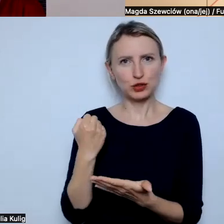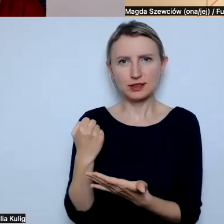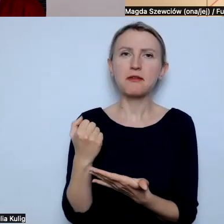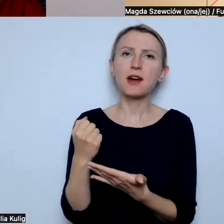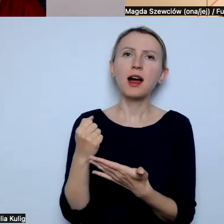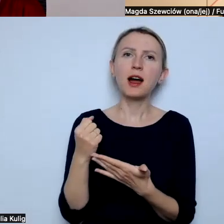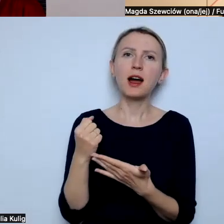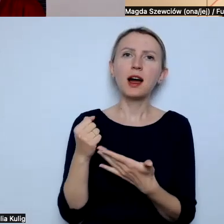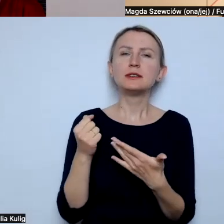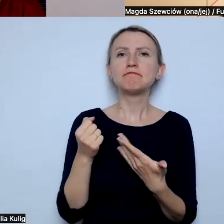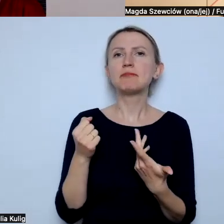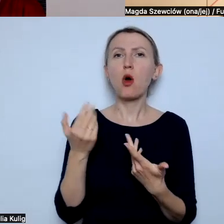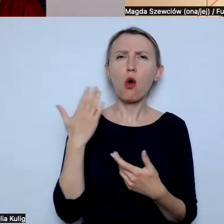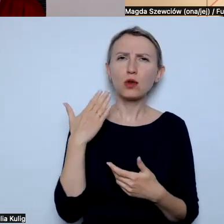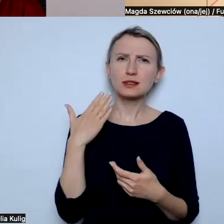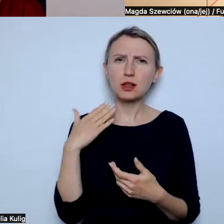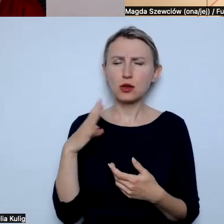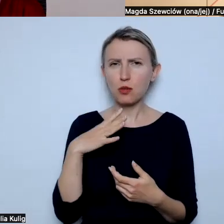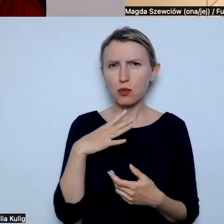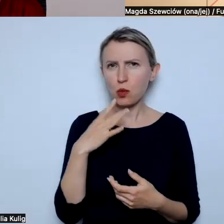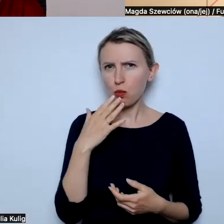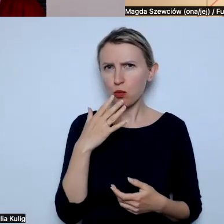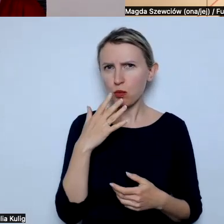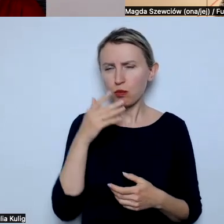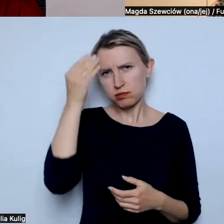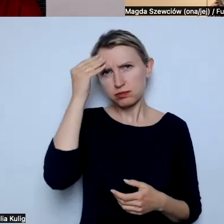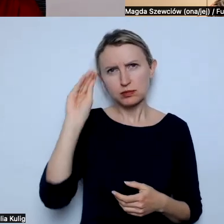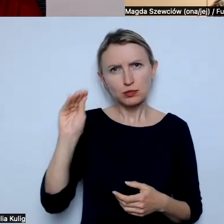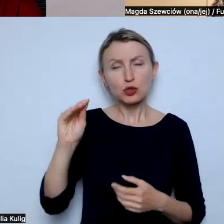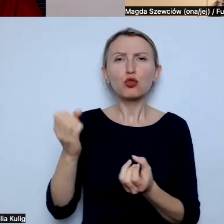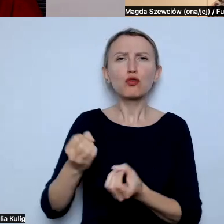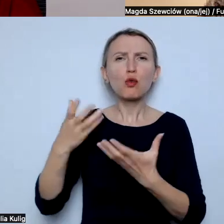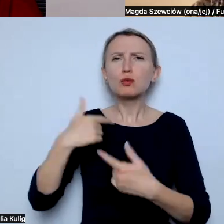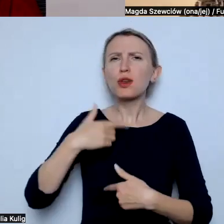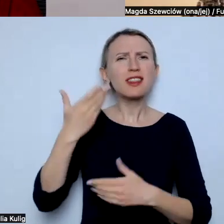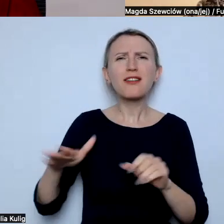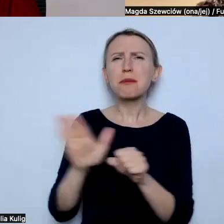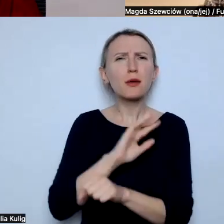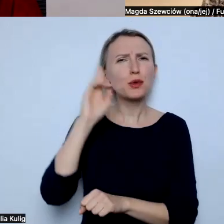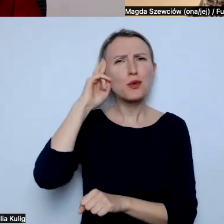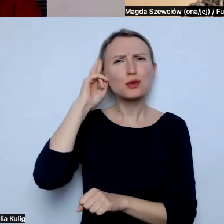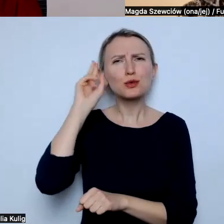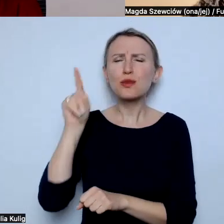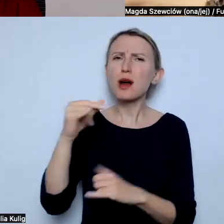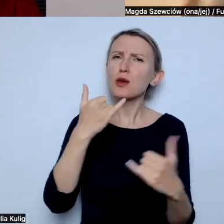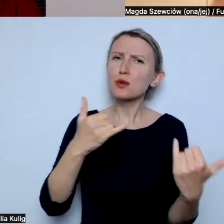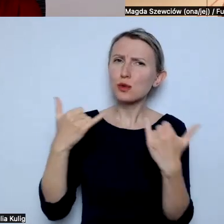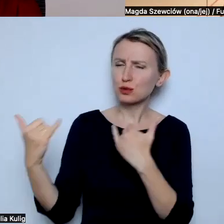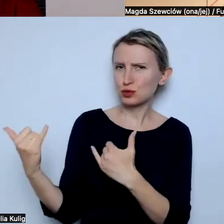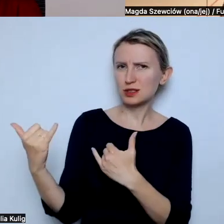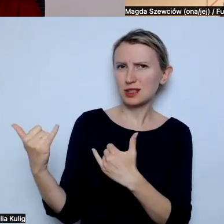Jak ostatnio zwróciłam się do jednej z twórczyń, bo nie do końca rozumiałam różnicę pomiędzy